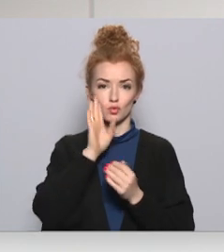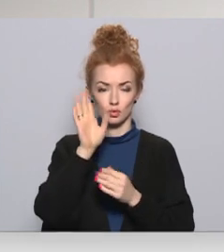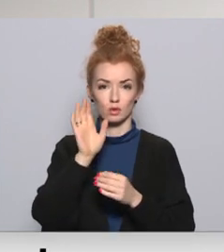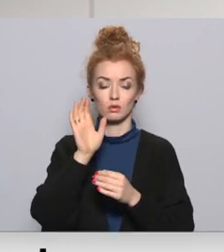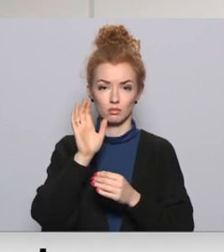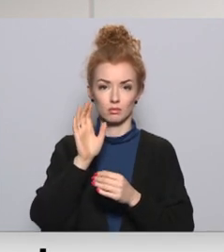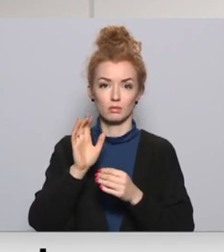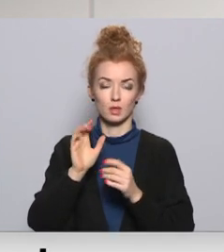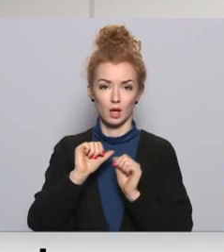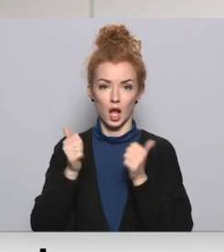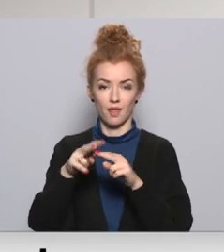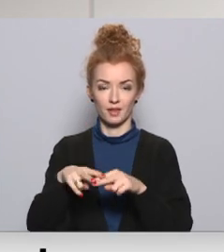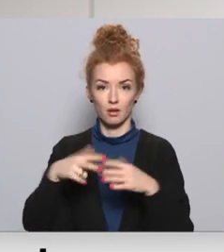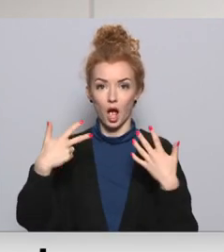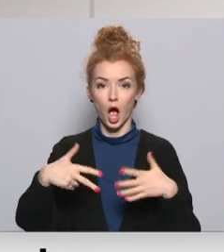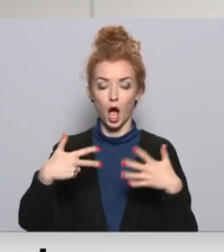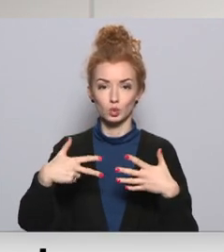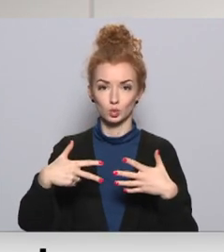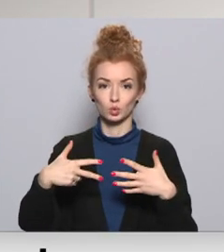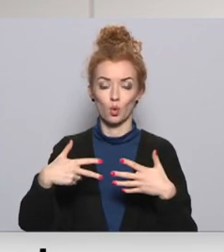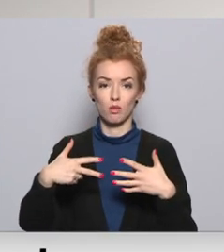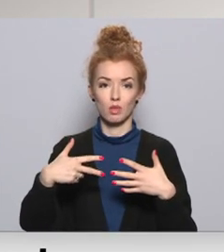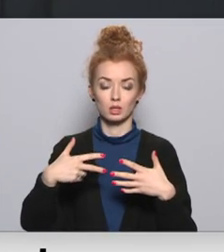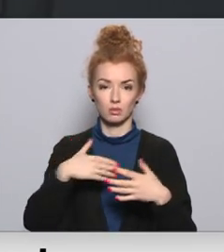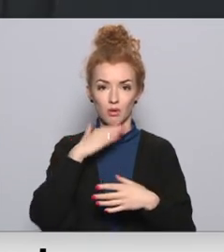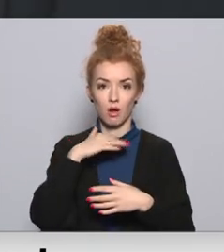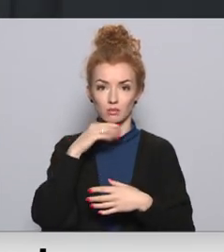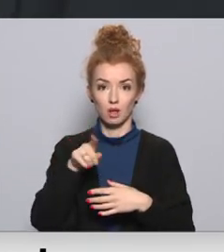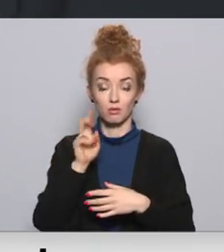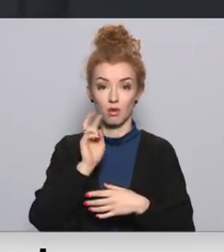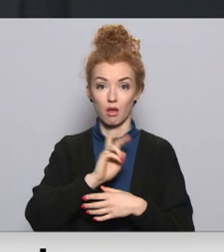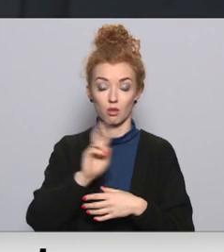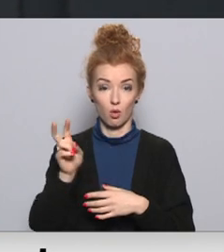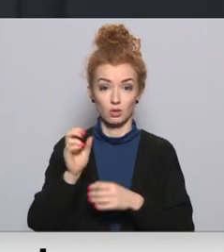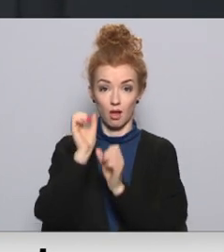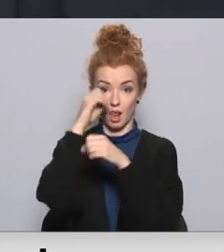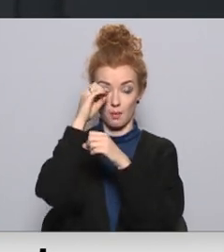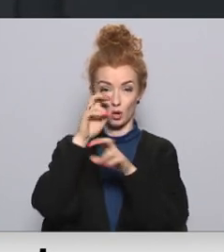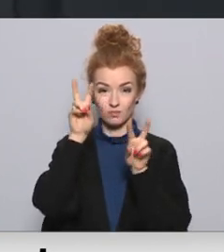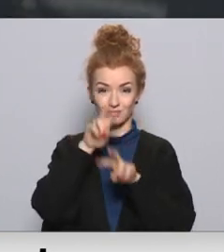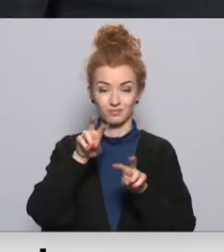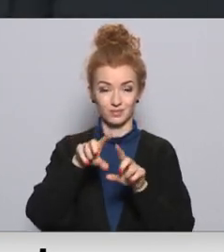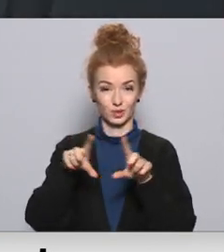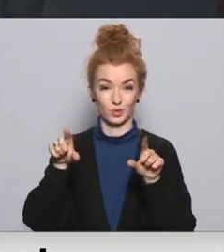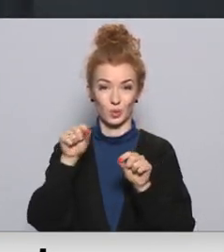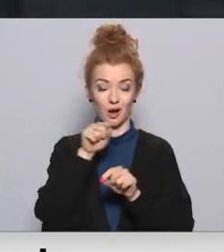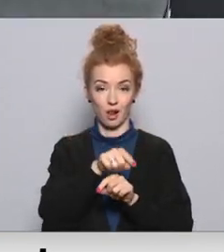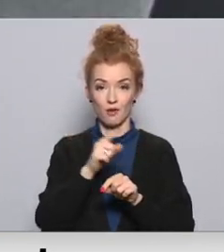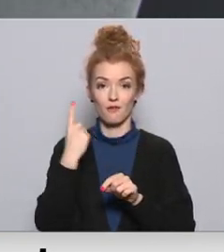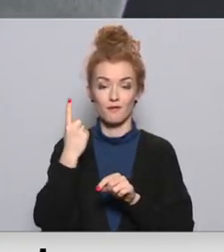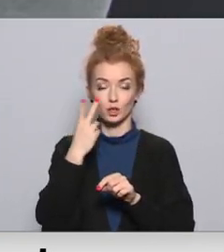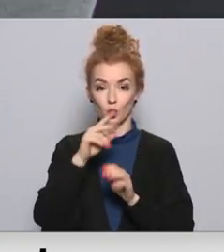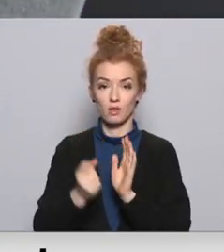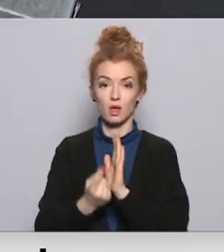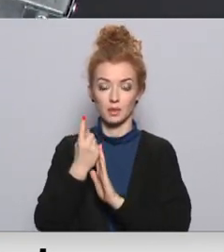klases karantīnā. Tas ir mūsu bio individuālais rekords. Laboratorijā, kas testē skolas, uzsver, ka šis ir viens no